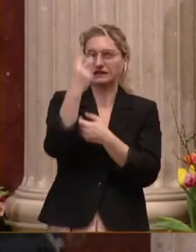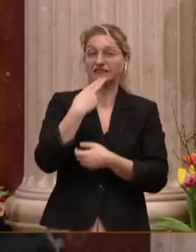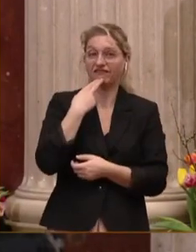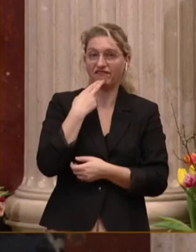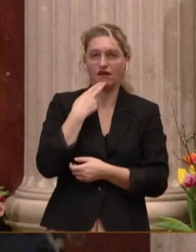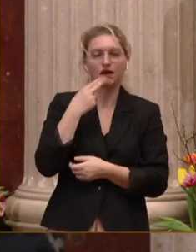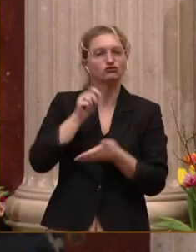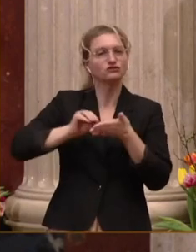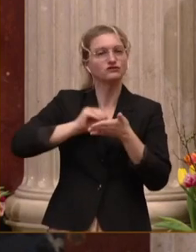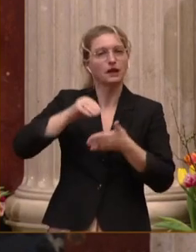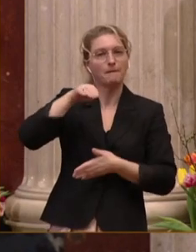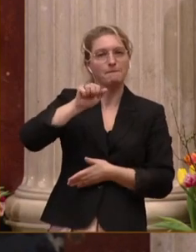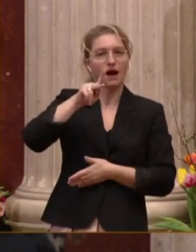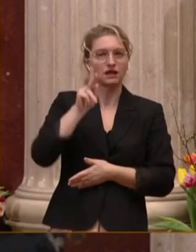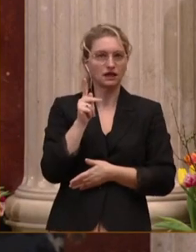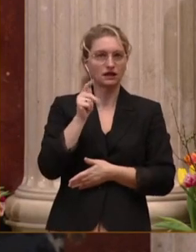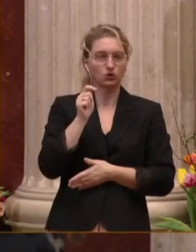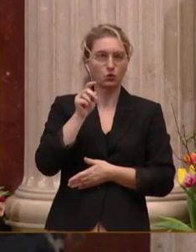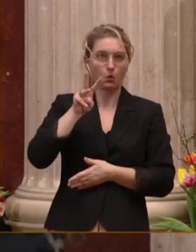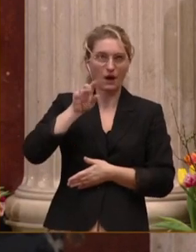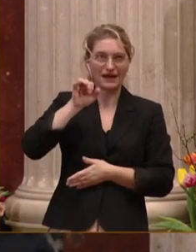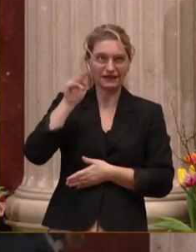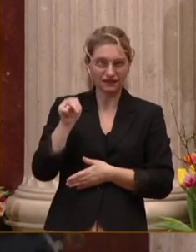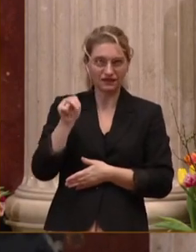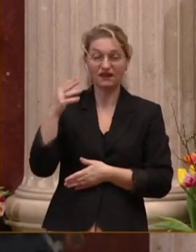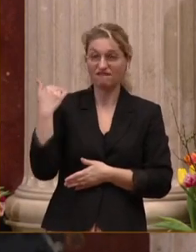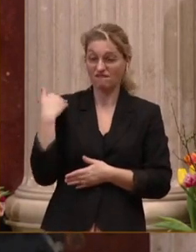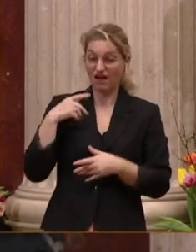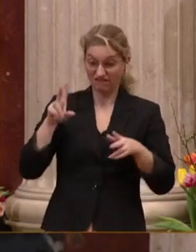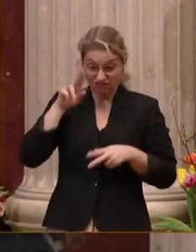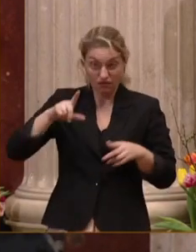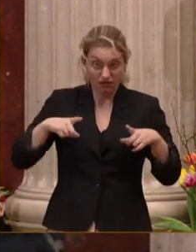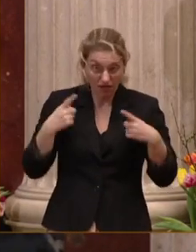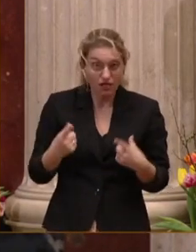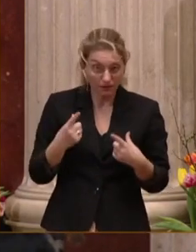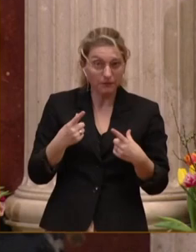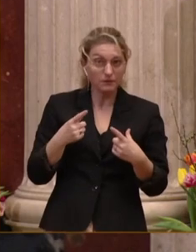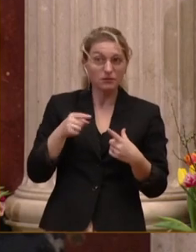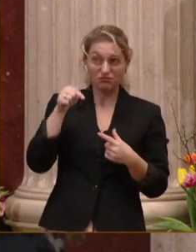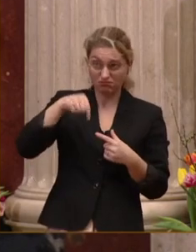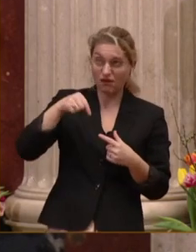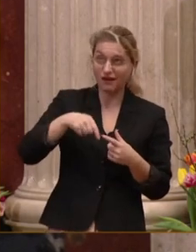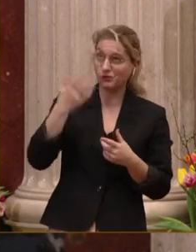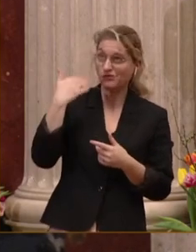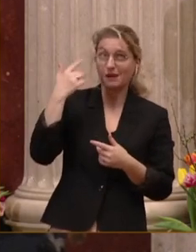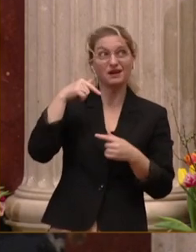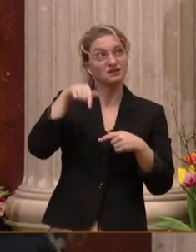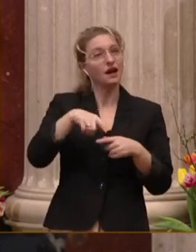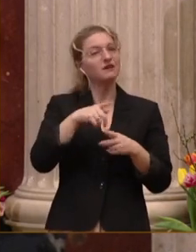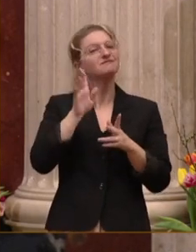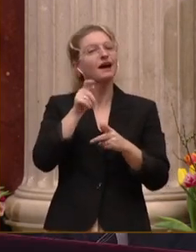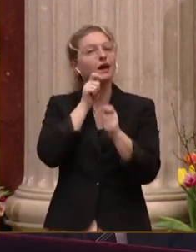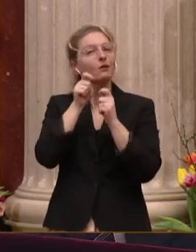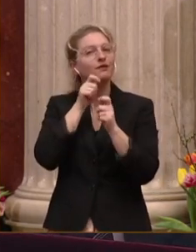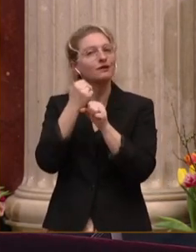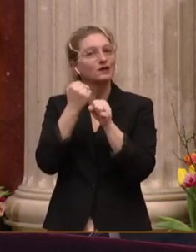gelebt hat von 1897 bis 1899 und hier aus diesem Haus berichtet hat mit seinen